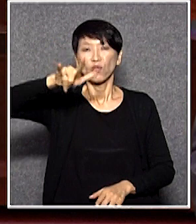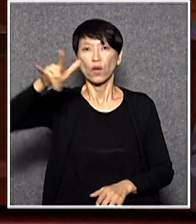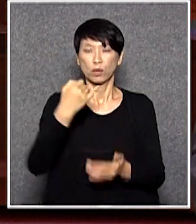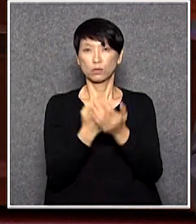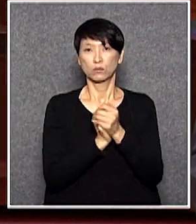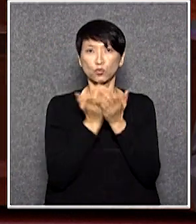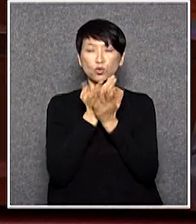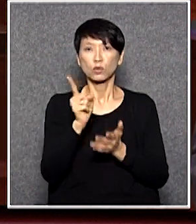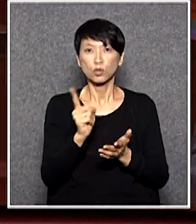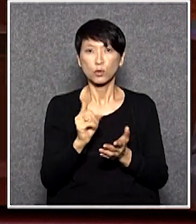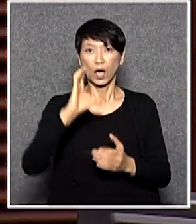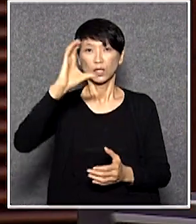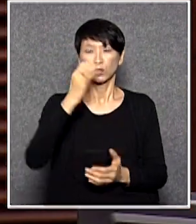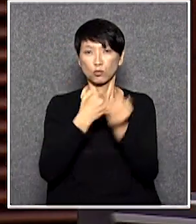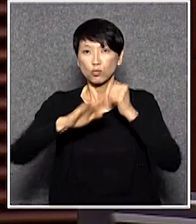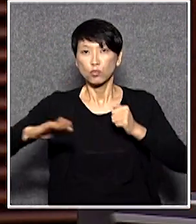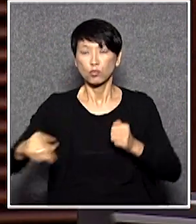陳柳波你的兒子不在外國啊